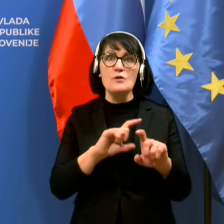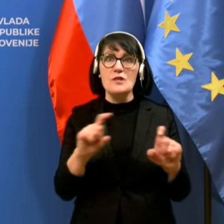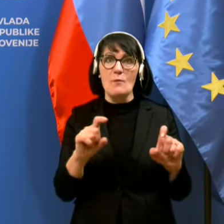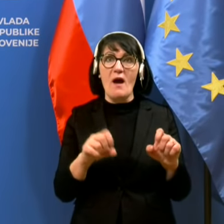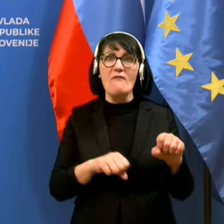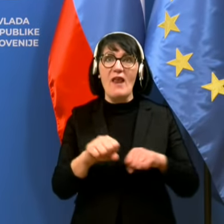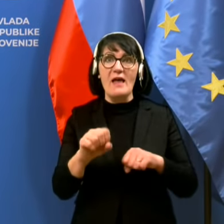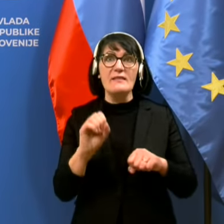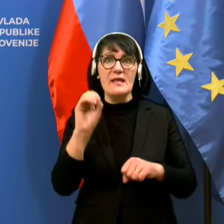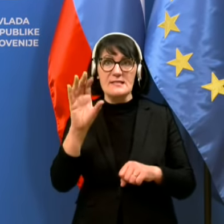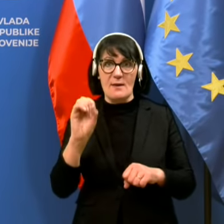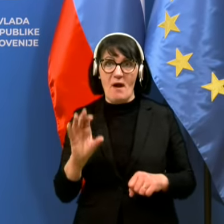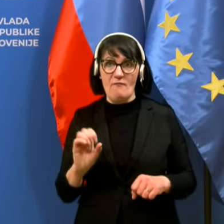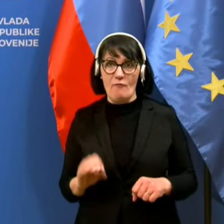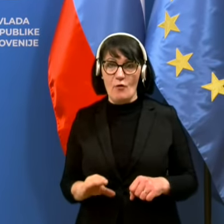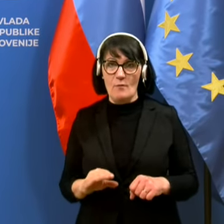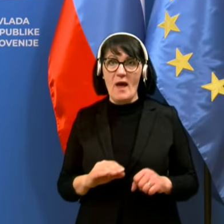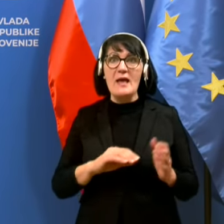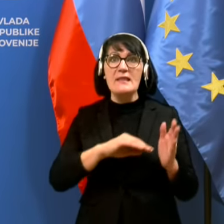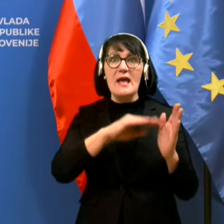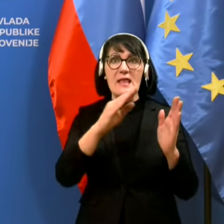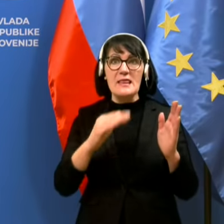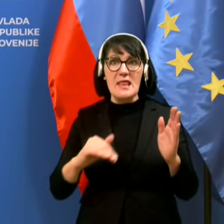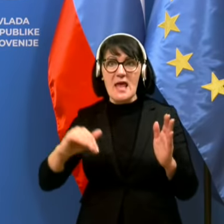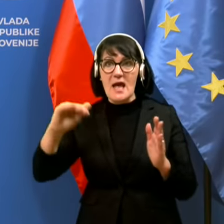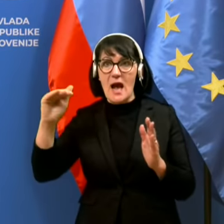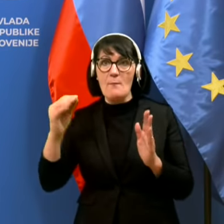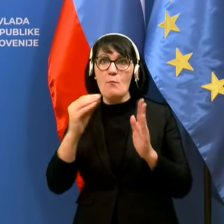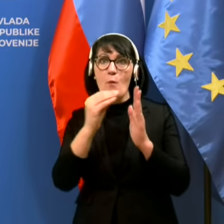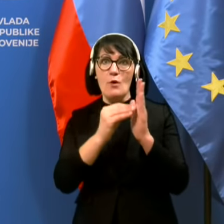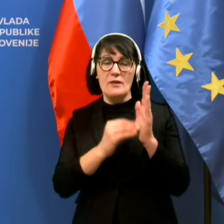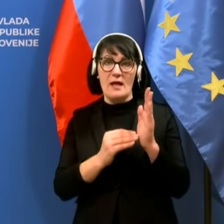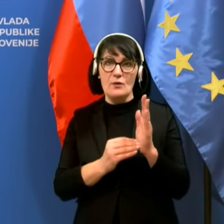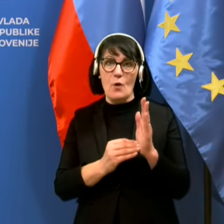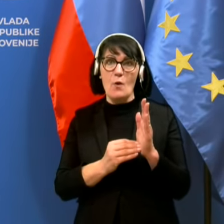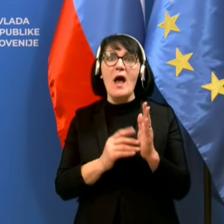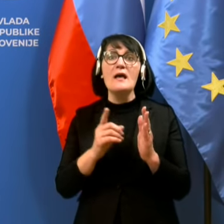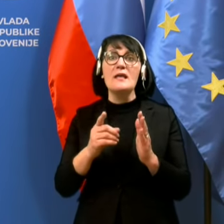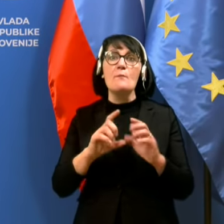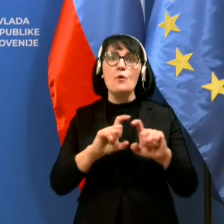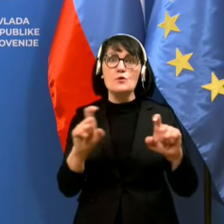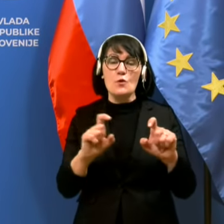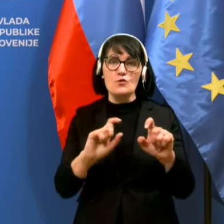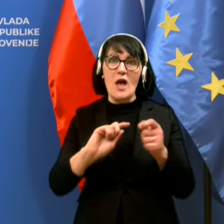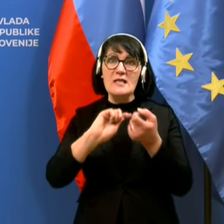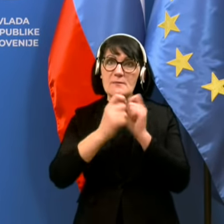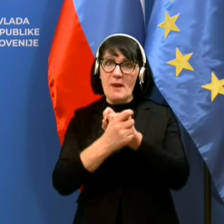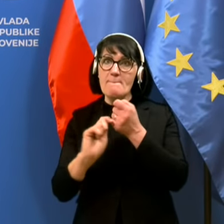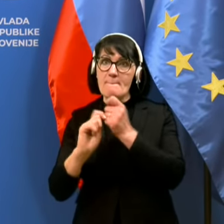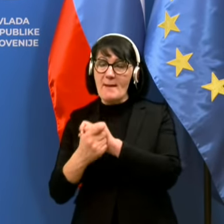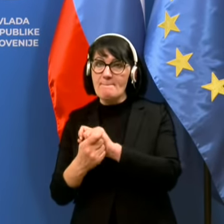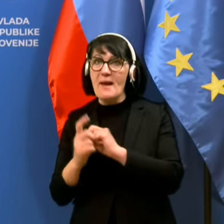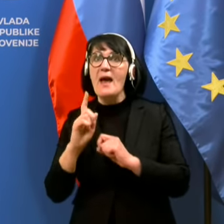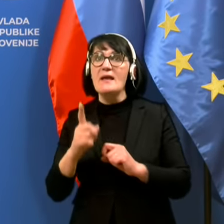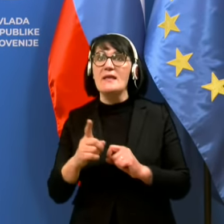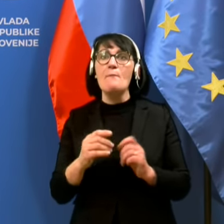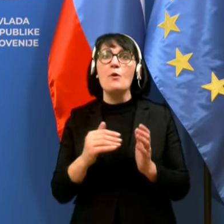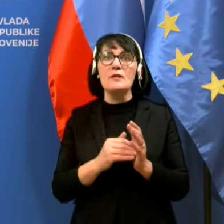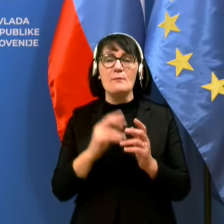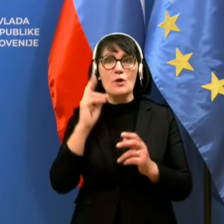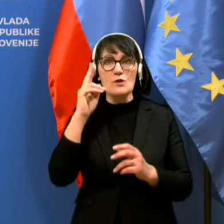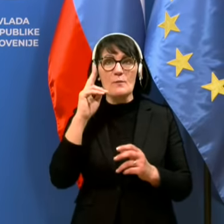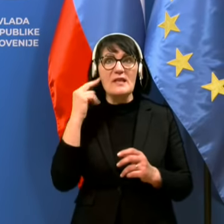in teh njihanj v podatkih je povzročajo nekako sunkovite spremembe, je potrebno razumeti v kontekstu